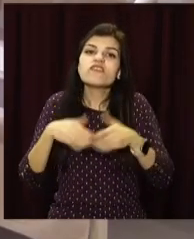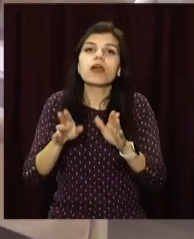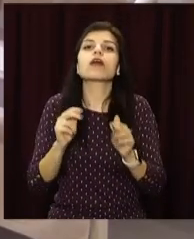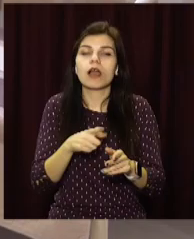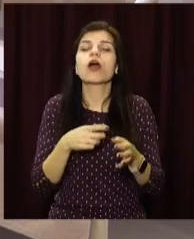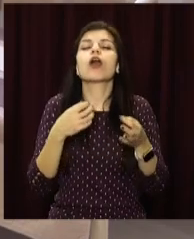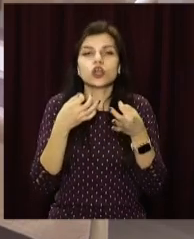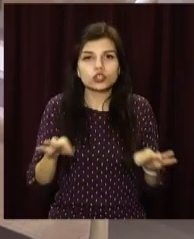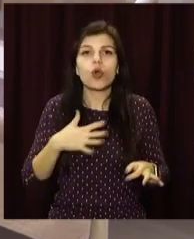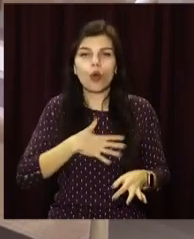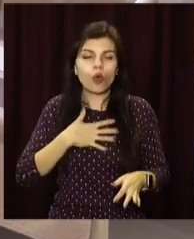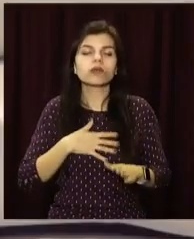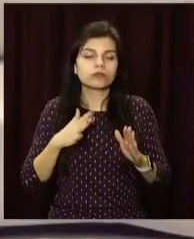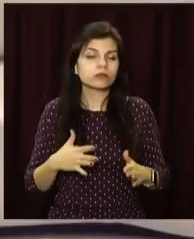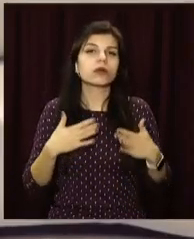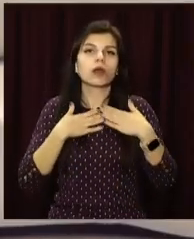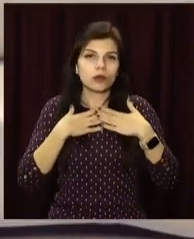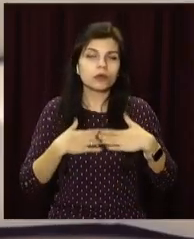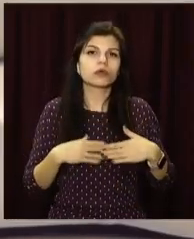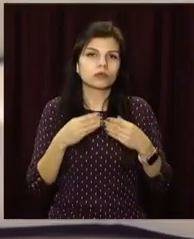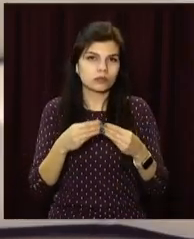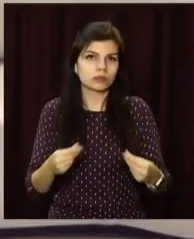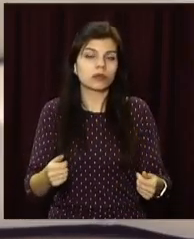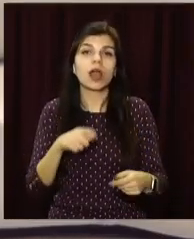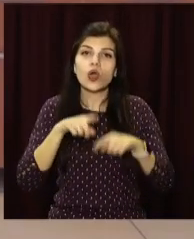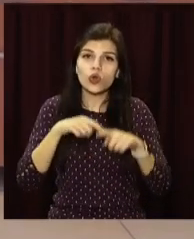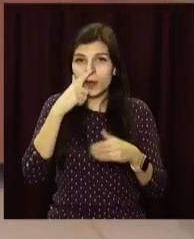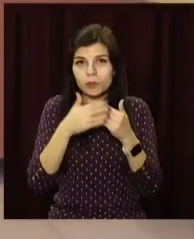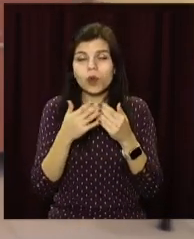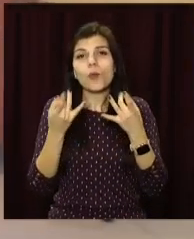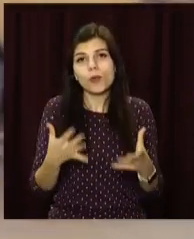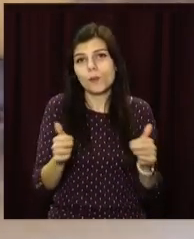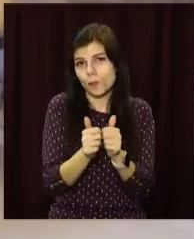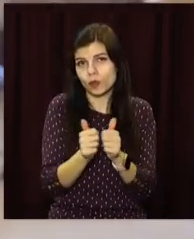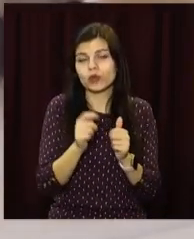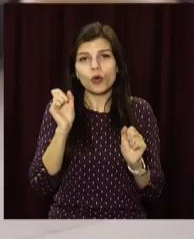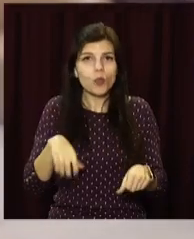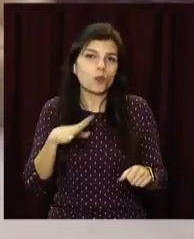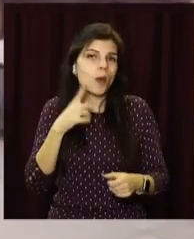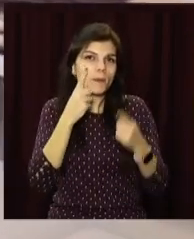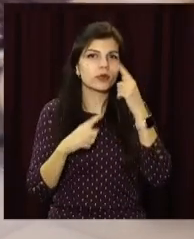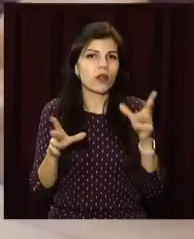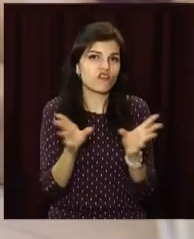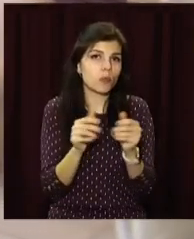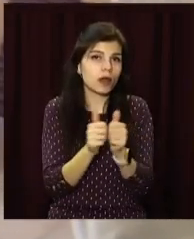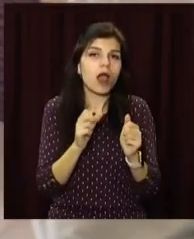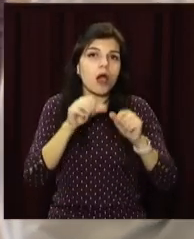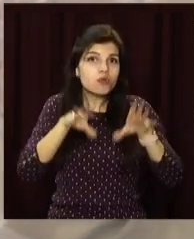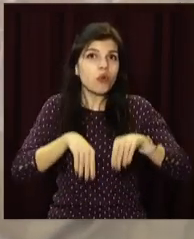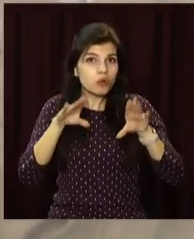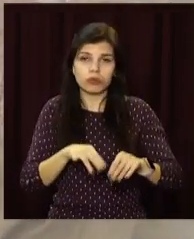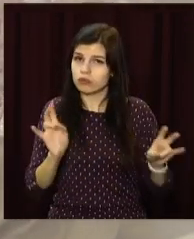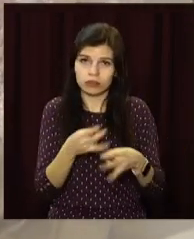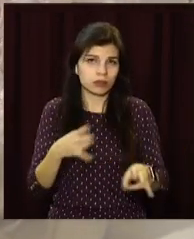пережити горе, радить спеціалістка. Рідним та друзям краще просто бути поруч і навіть поплакати разом. А ось заспокоєння – це знецінення